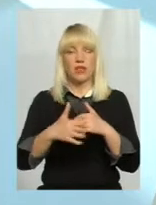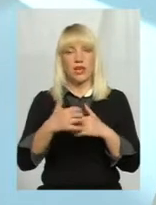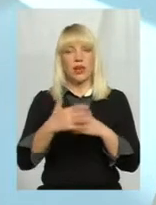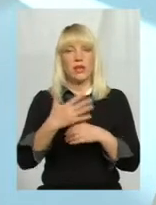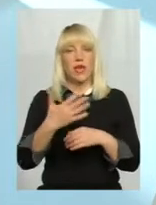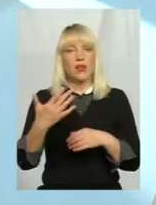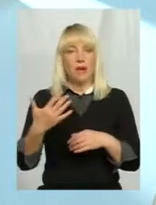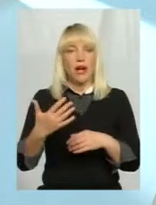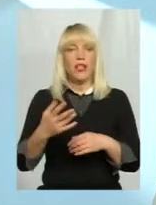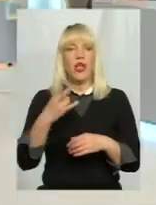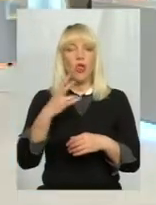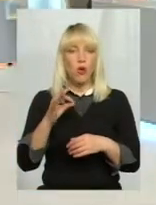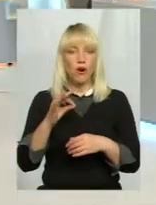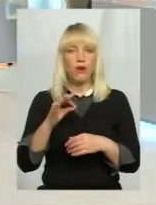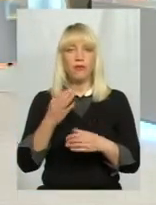Ну,